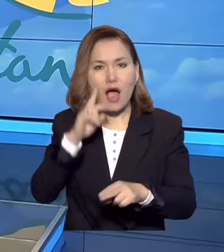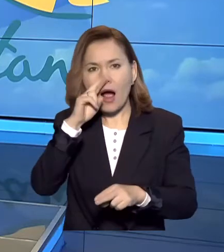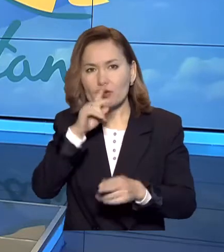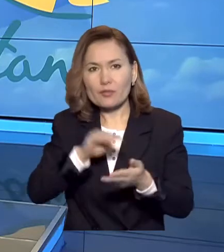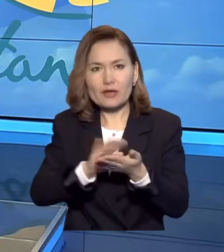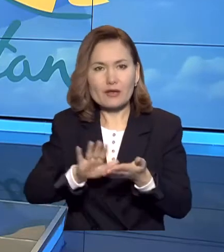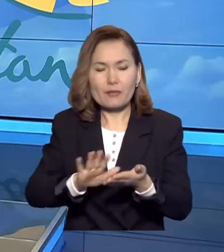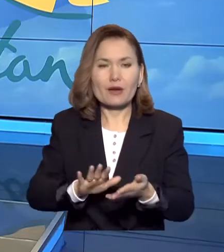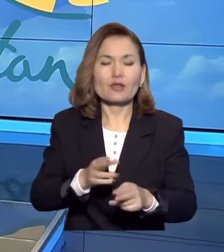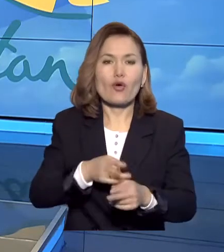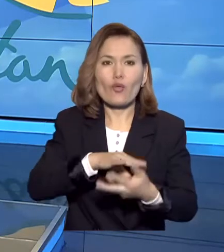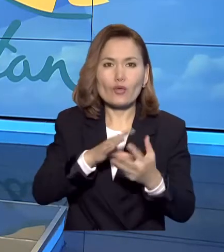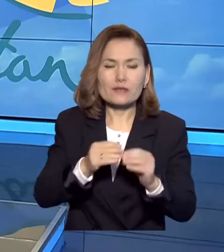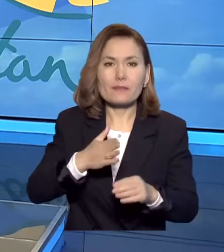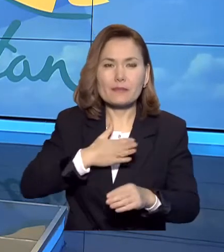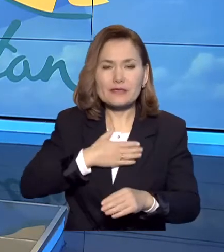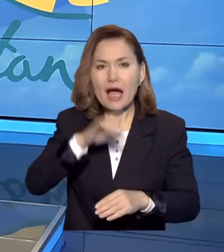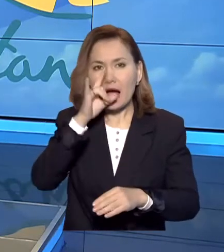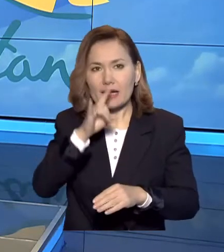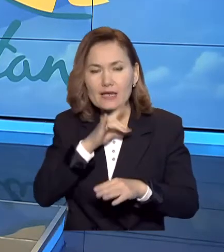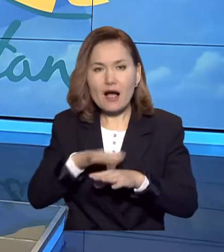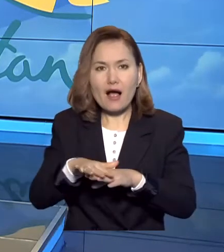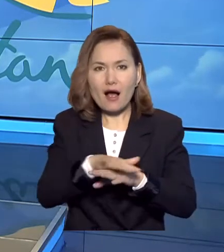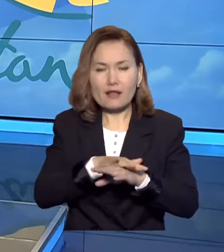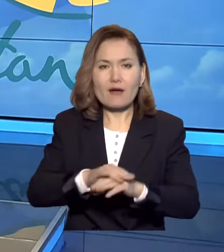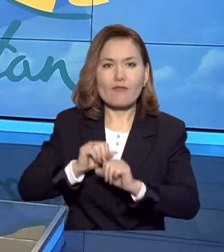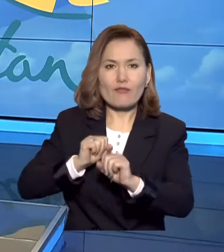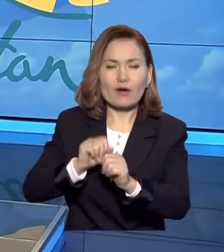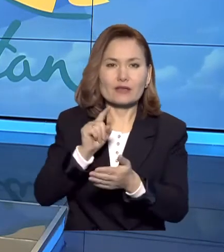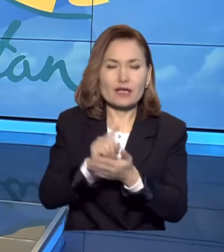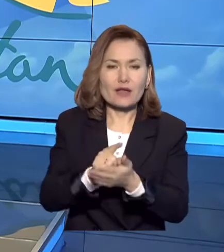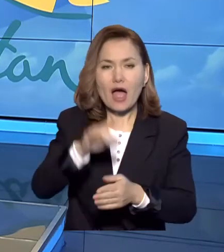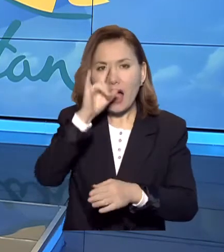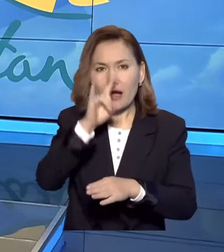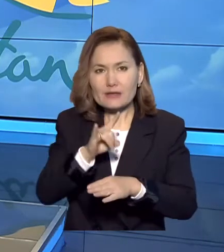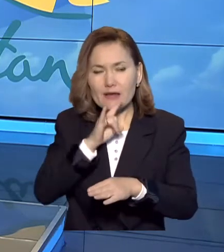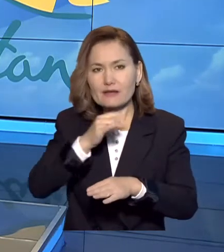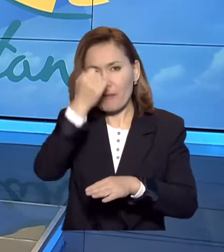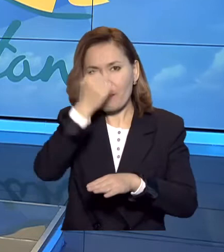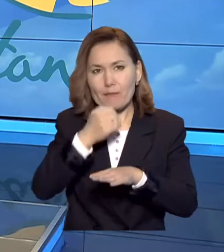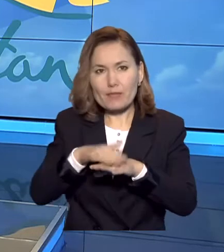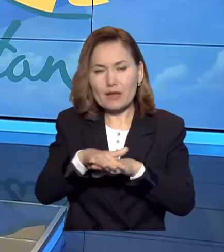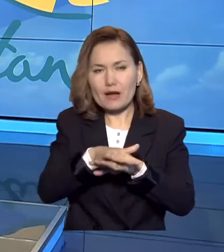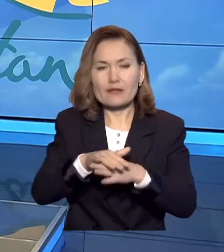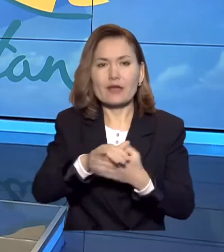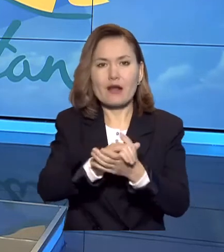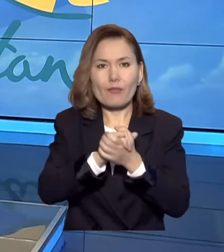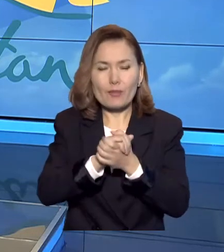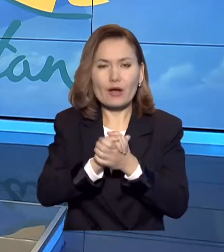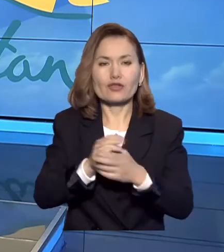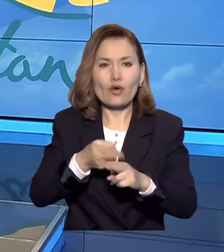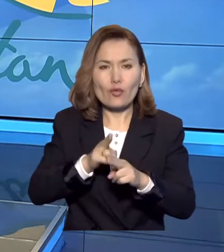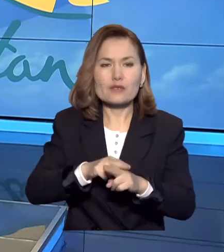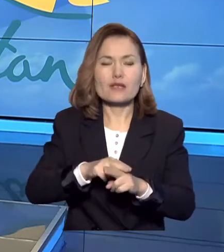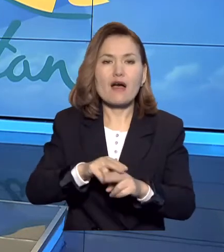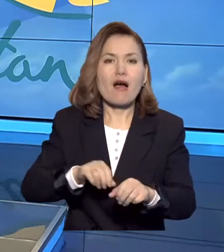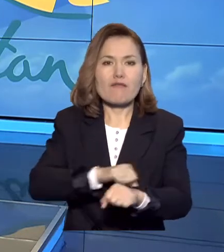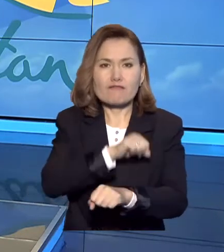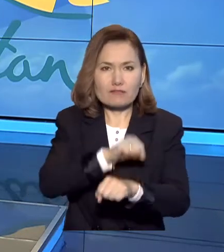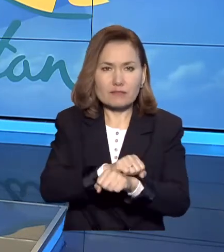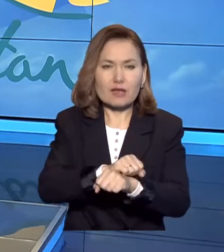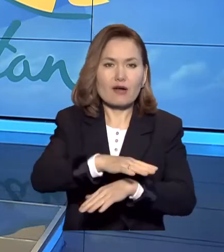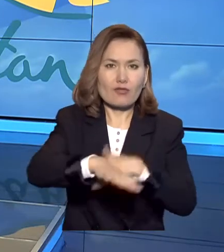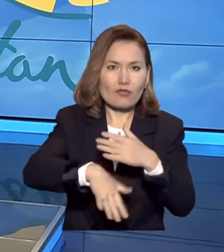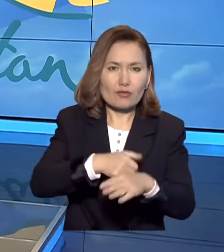бұлай мұндай қасыретке жол бермейміз. Қалқымыз бірлігінің арқасында осы сыңға терге төтіп берді. Қазір алдымызда барлық саланы қайта жаңғырты мүндетті